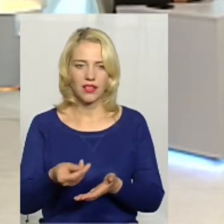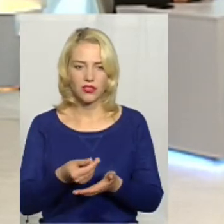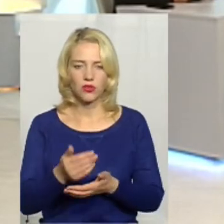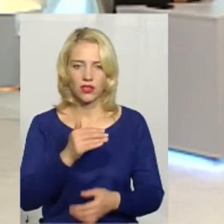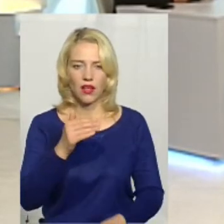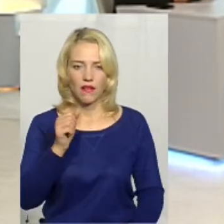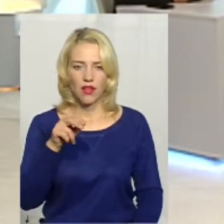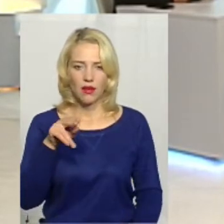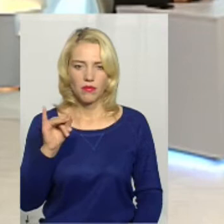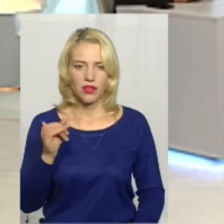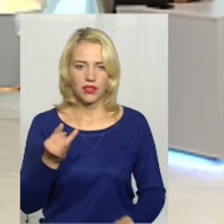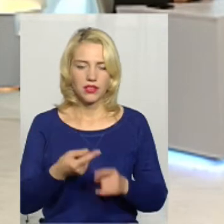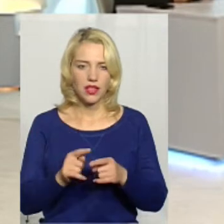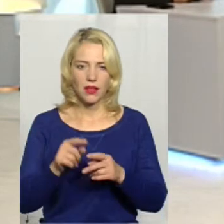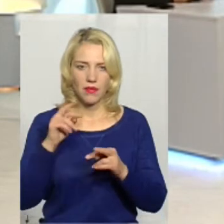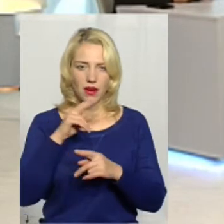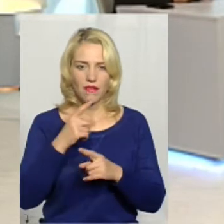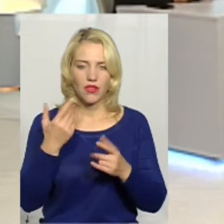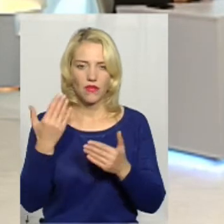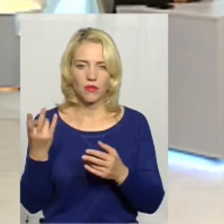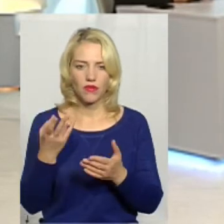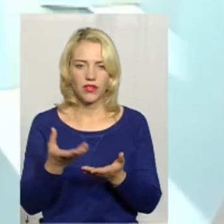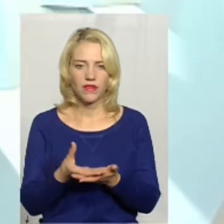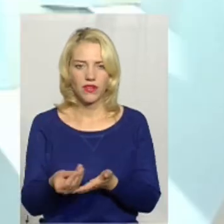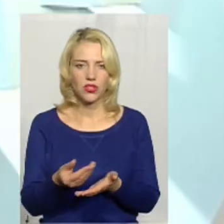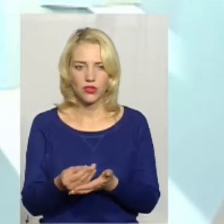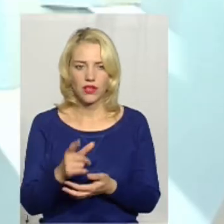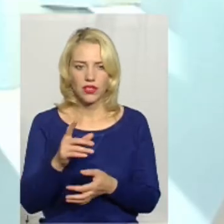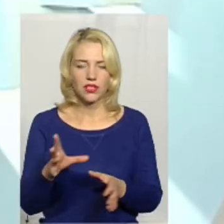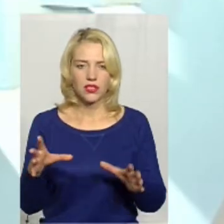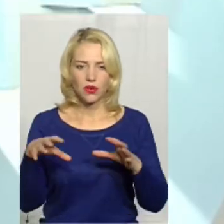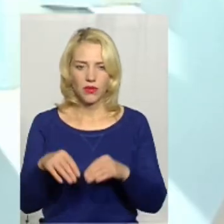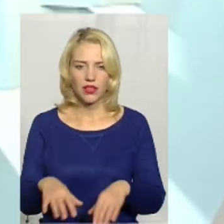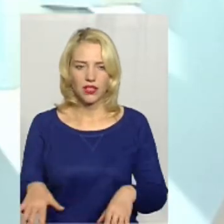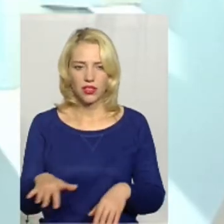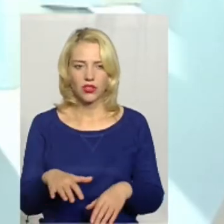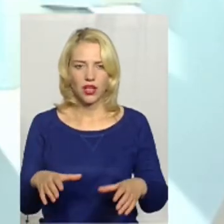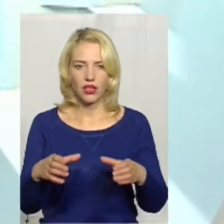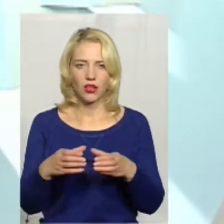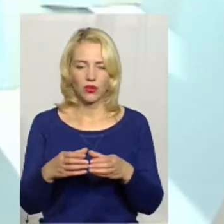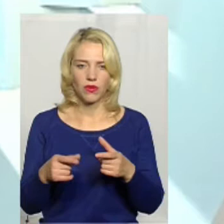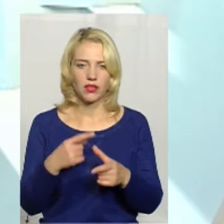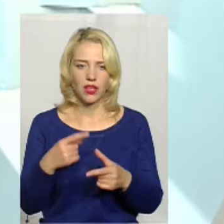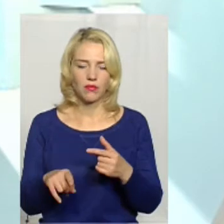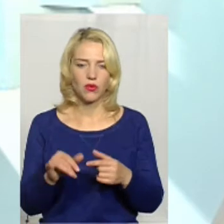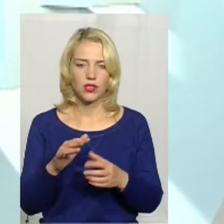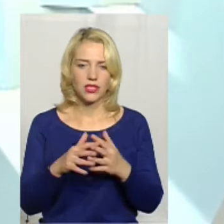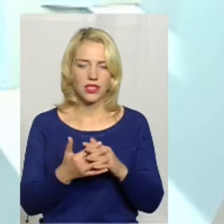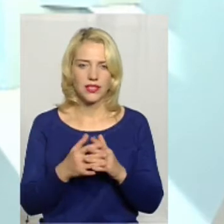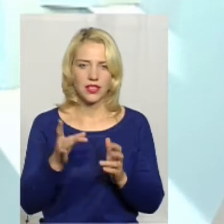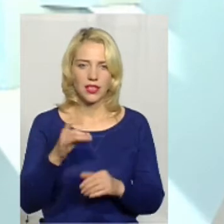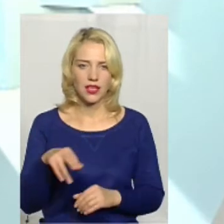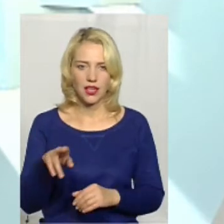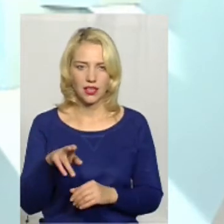неправильно, вони повинні фінансуватися або з об'єднаних територіальних громад, або сільських